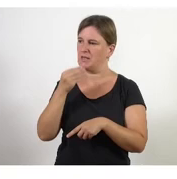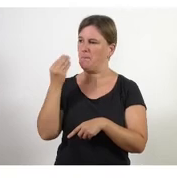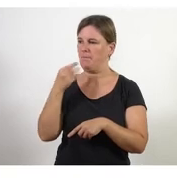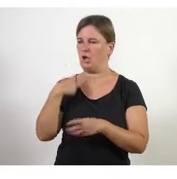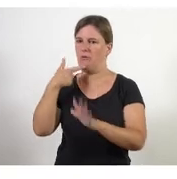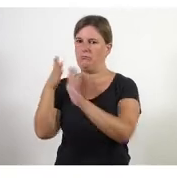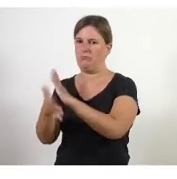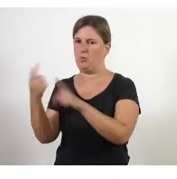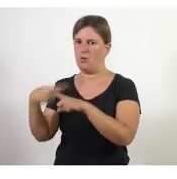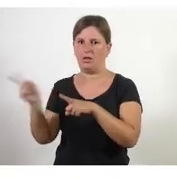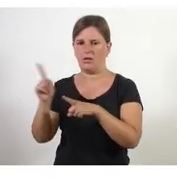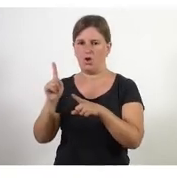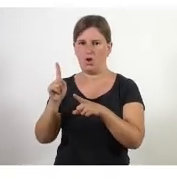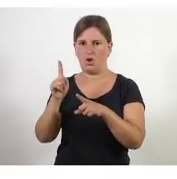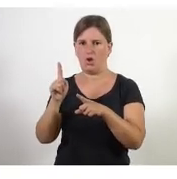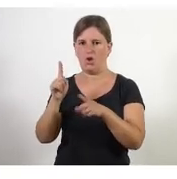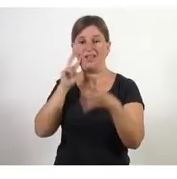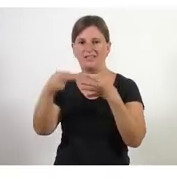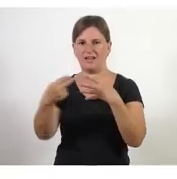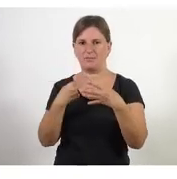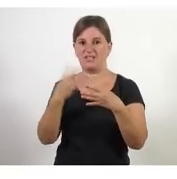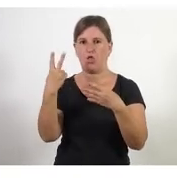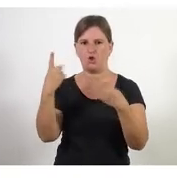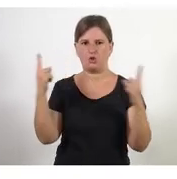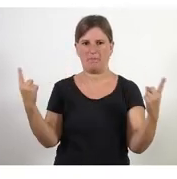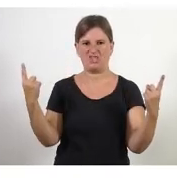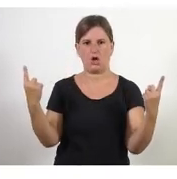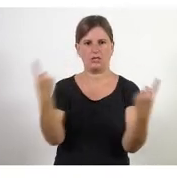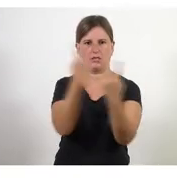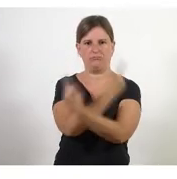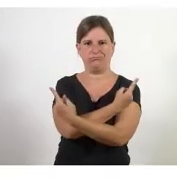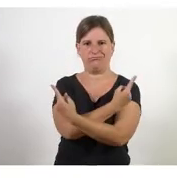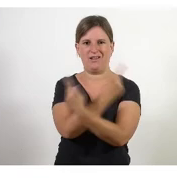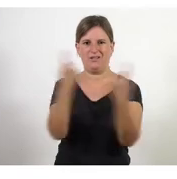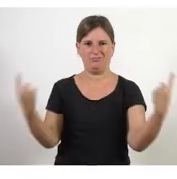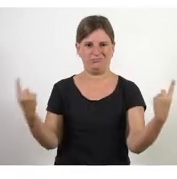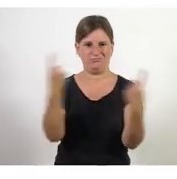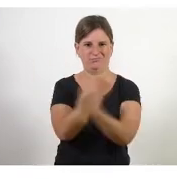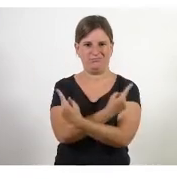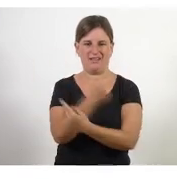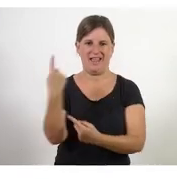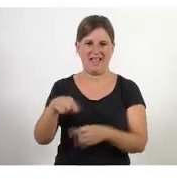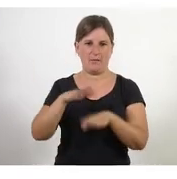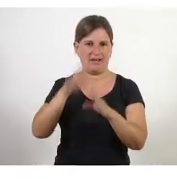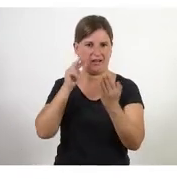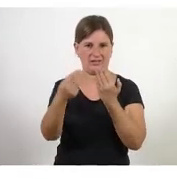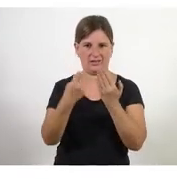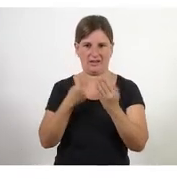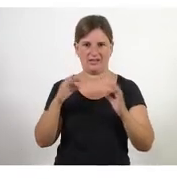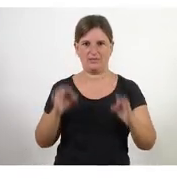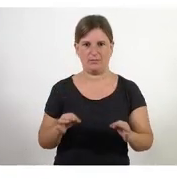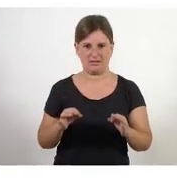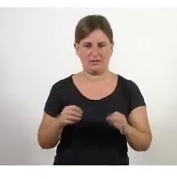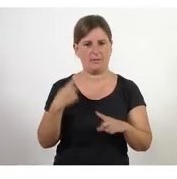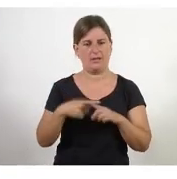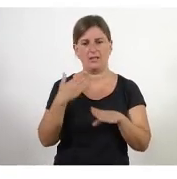transparència la transparència que es parla al món de l'agilitat i la transparència que moltes vegades parlem de ser